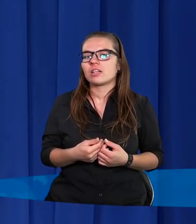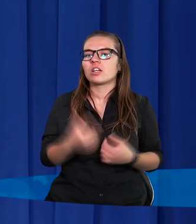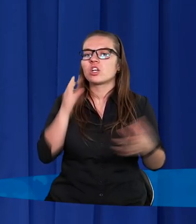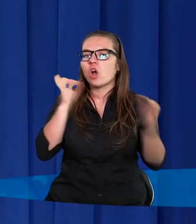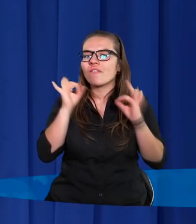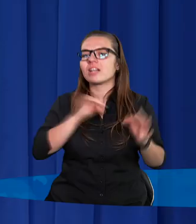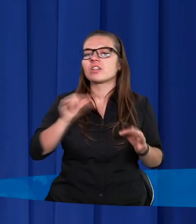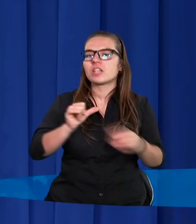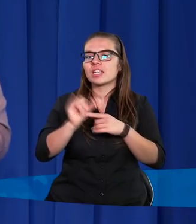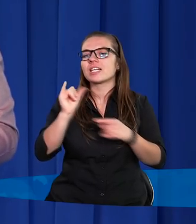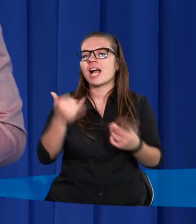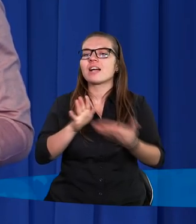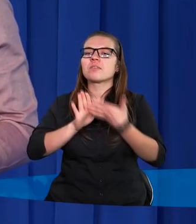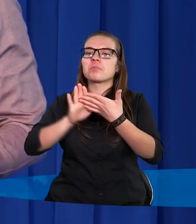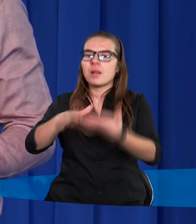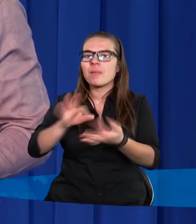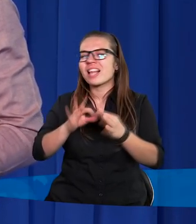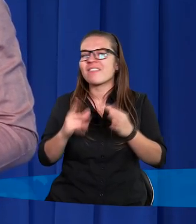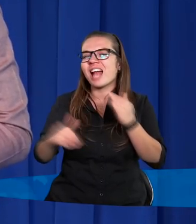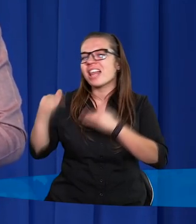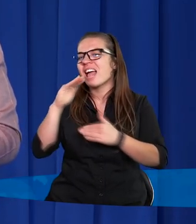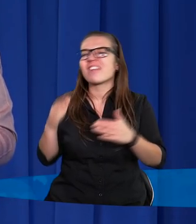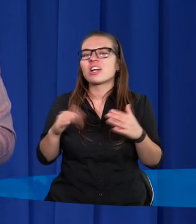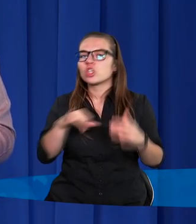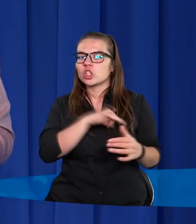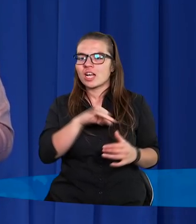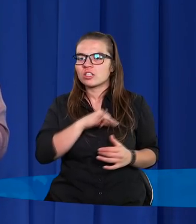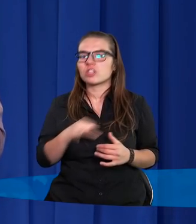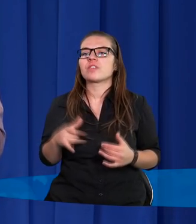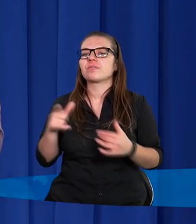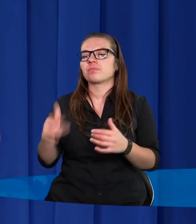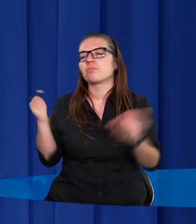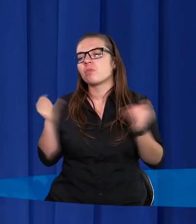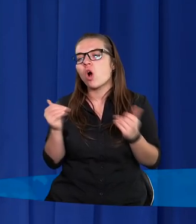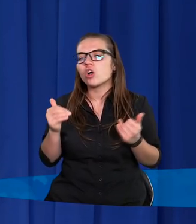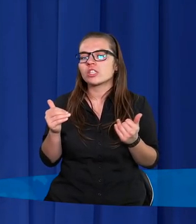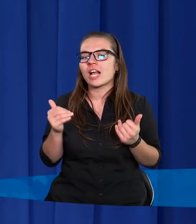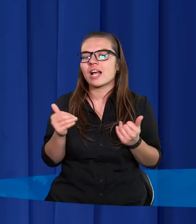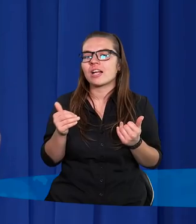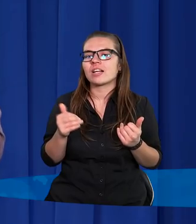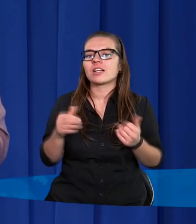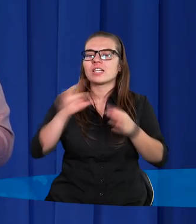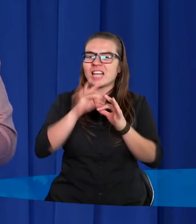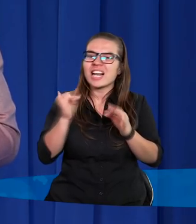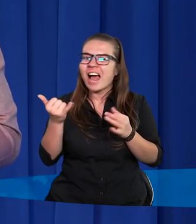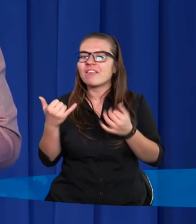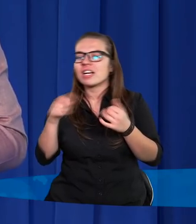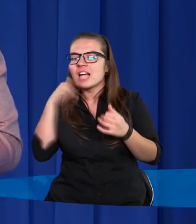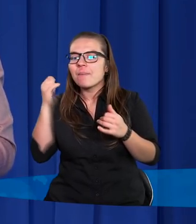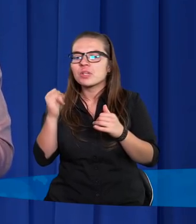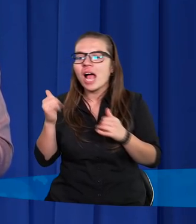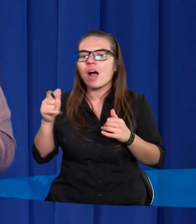Dowiedziałem się, że jest jakieś przebaczenie, nawet dla największych grzeszników. Więc myślę sobie, może jakoś.